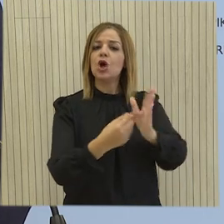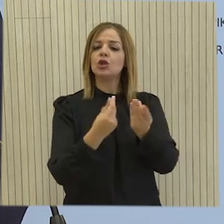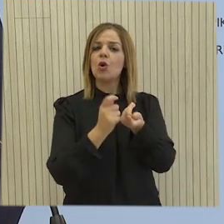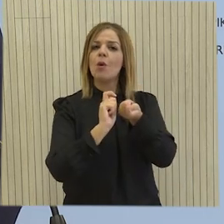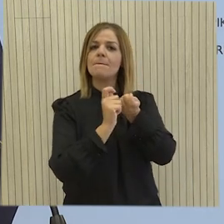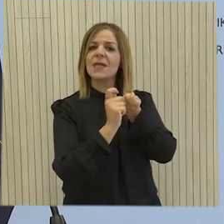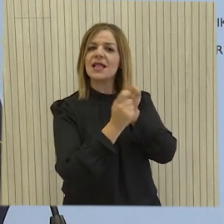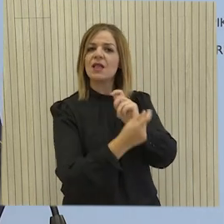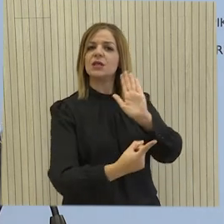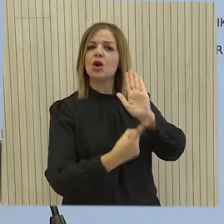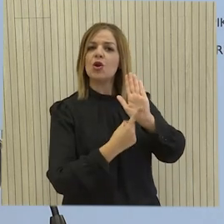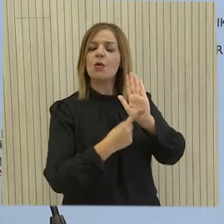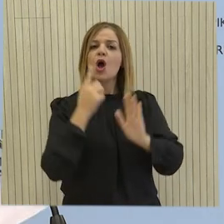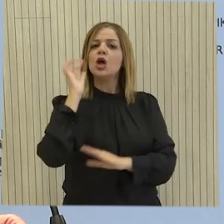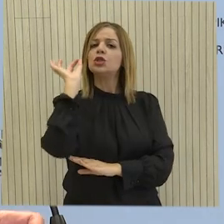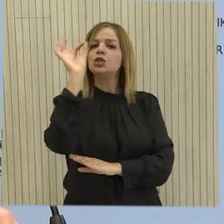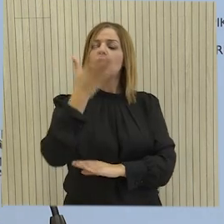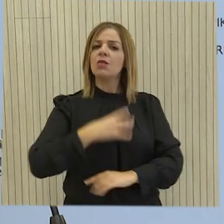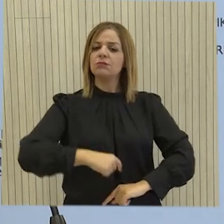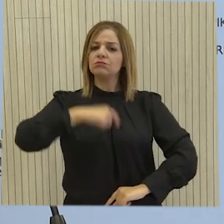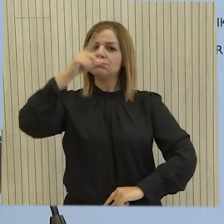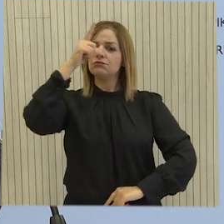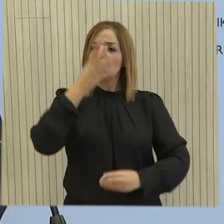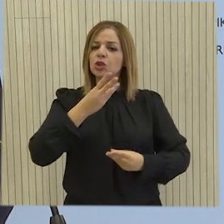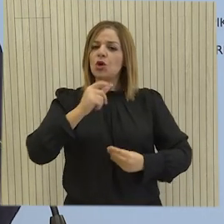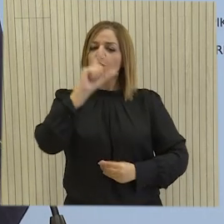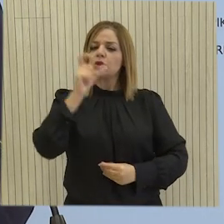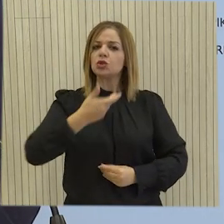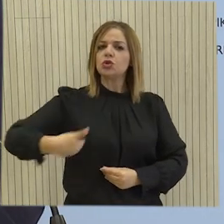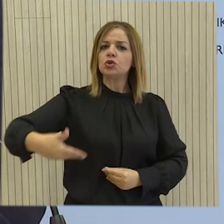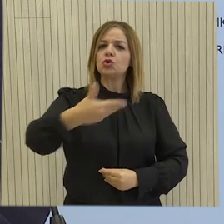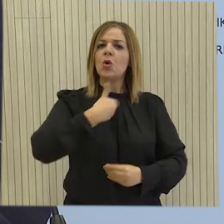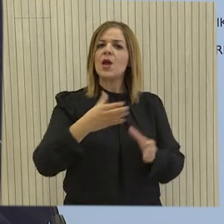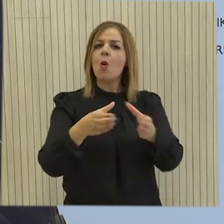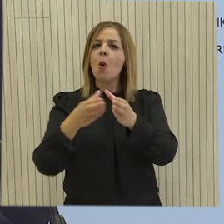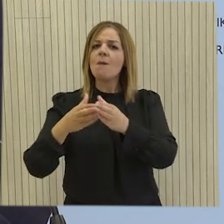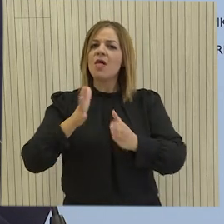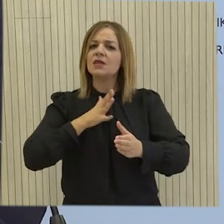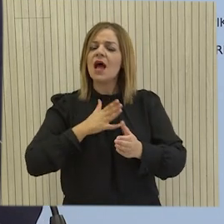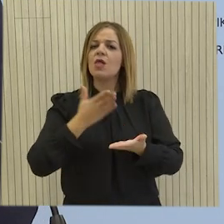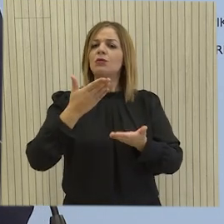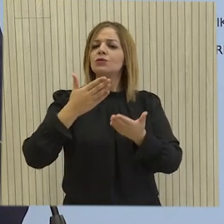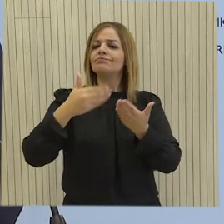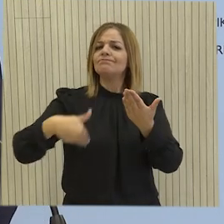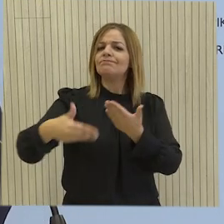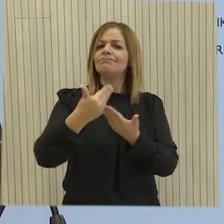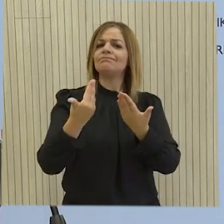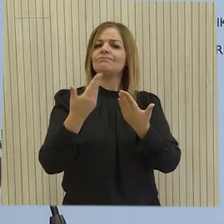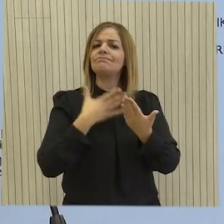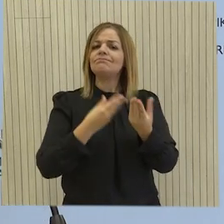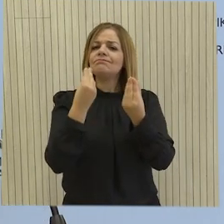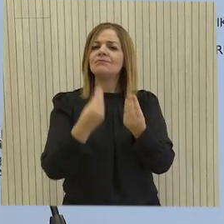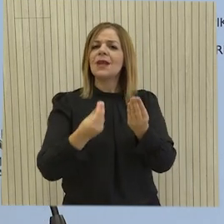μεταρρυθμίσεις που στοχεύουν στην παροχή αξιοπρεπών συνστικών διαβίωσης για τους ευάλωτες συμπολίτες μας και τη Μεσαία Τάξη Ποιοτικών